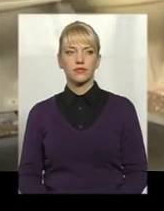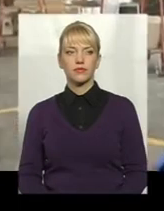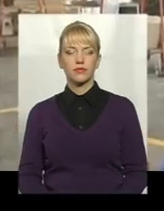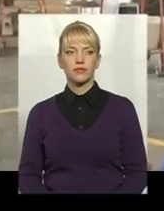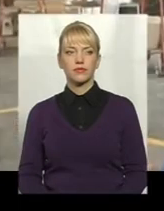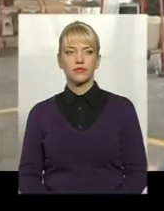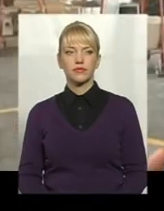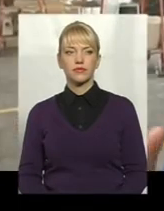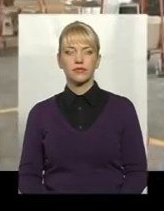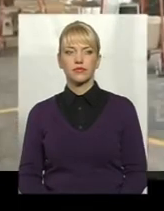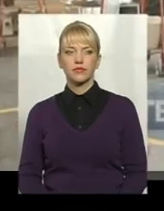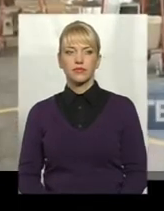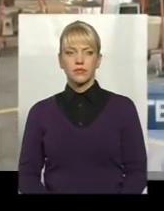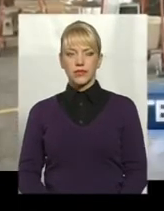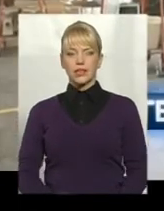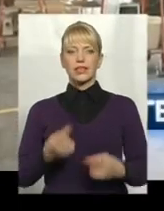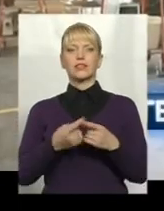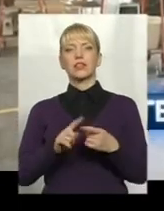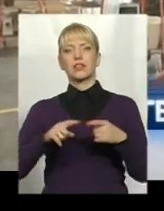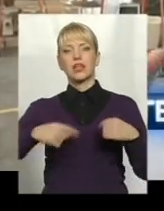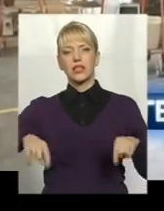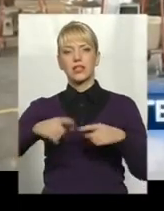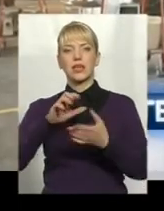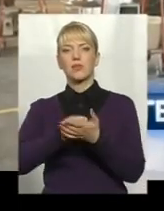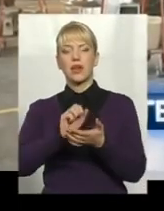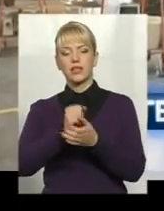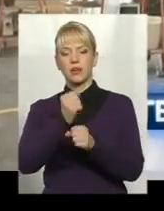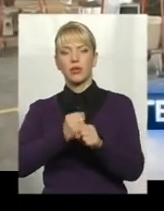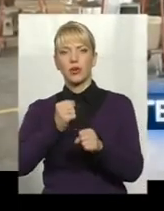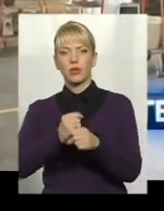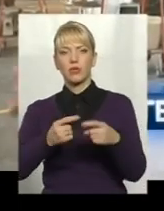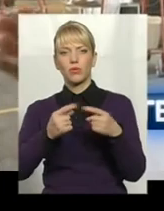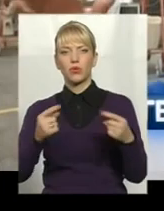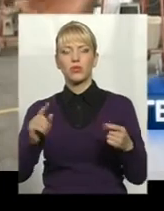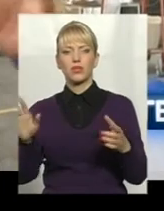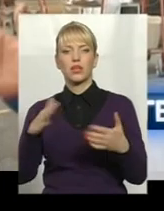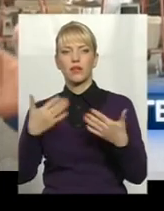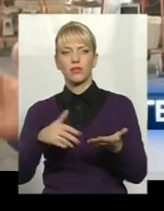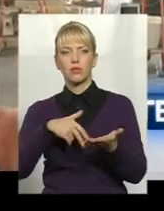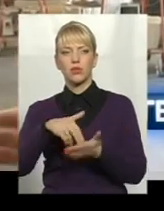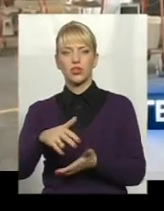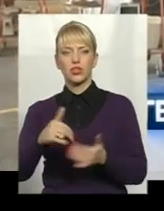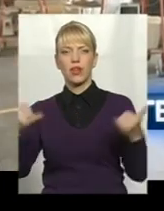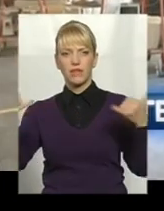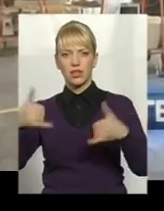Дана тільниця займається переробкою продукції, яка пройшла відлив і на даний час